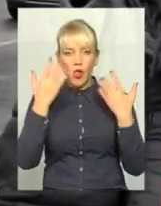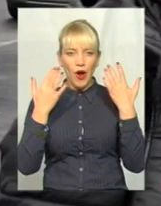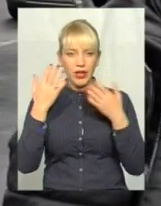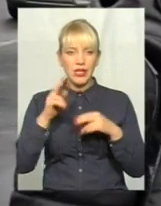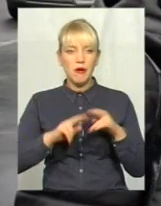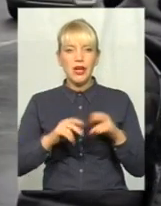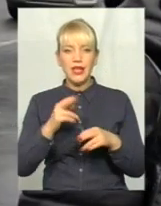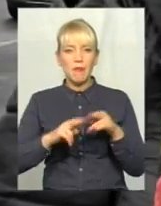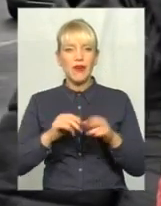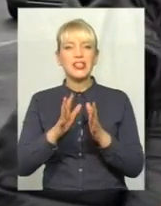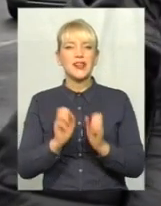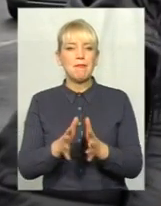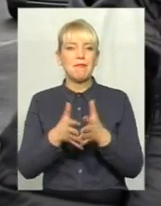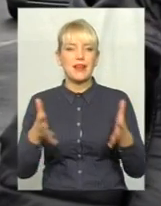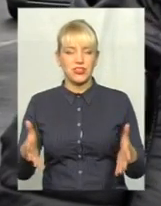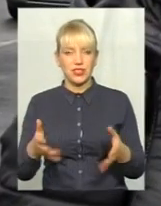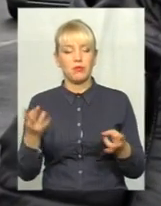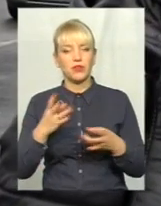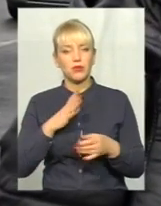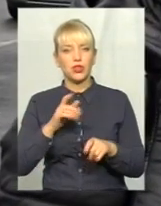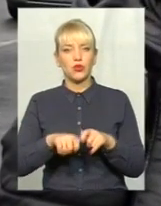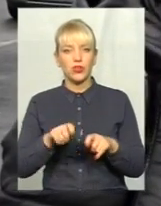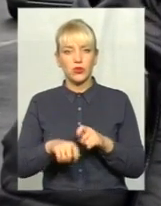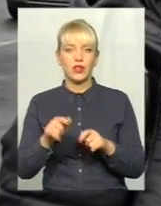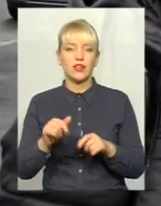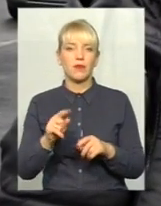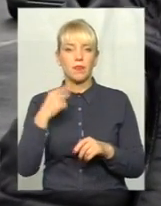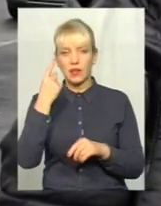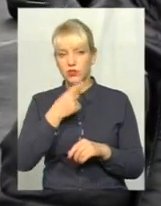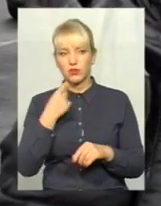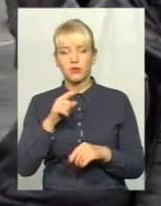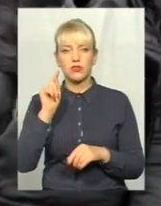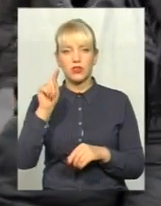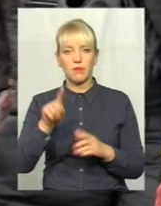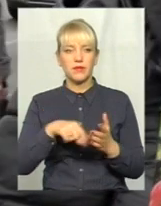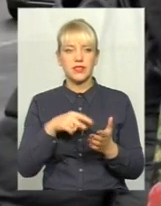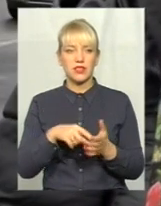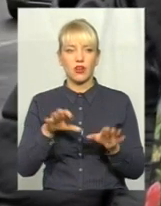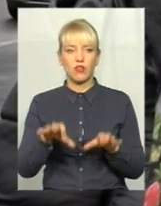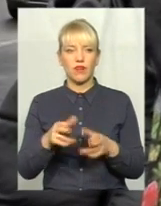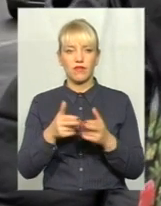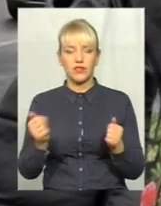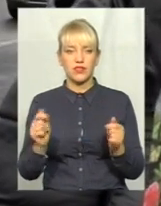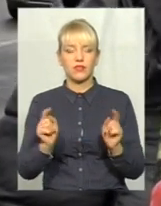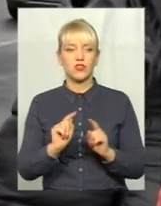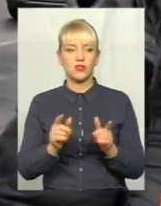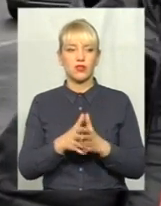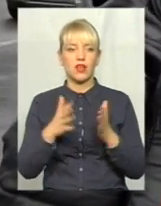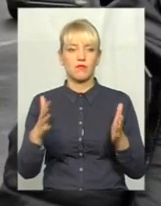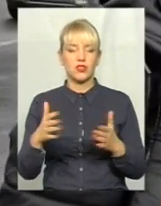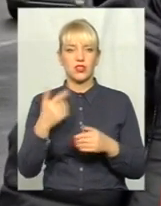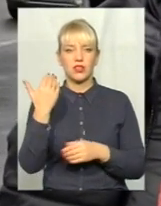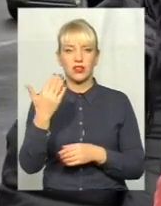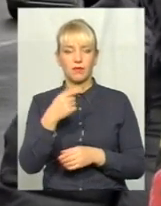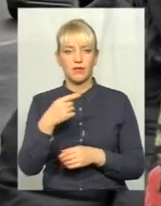Забудувати, чим побільше. Має бути контроль. особисто навіть міський голова визнав, що найбільшим їхнім